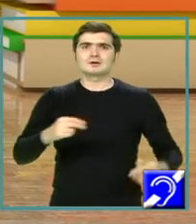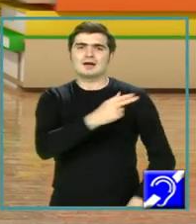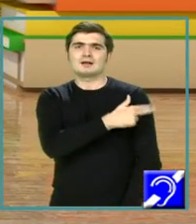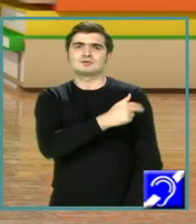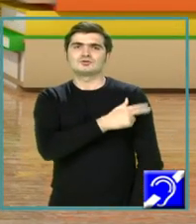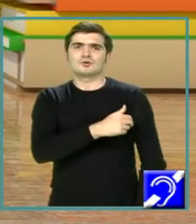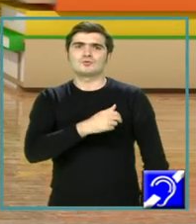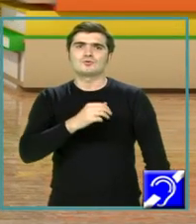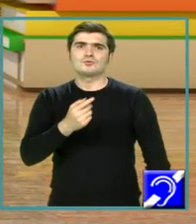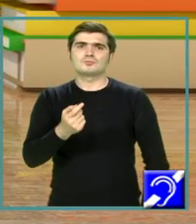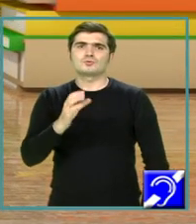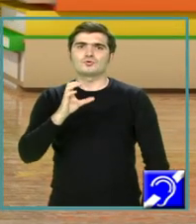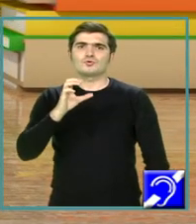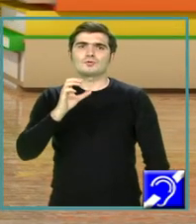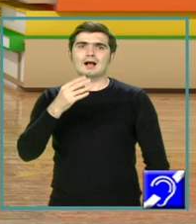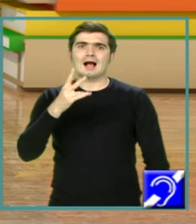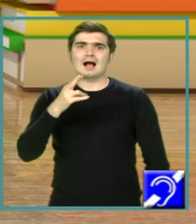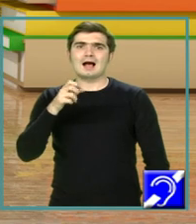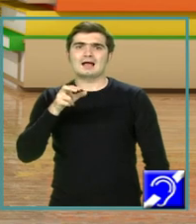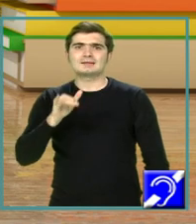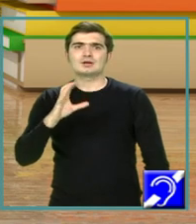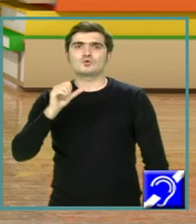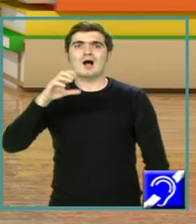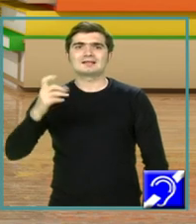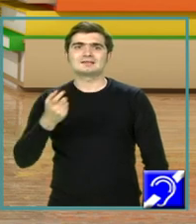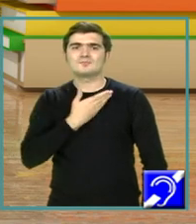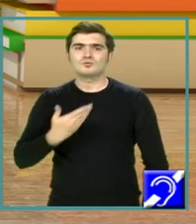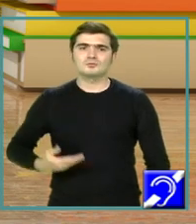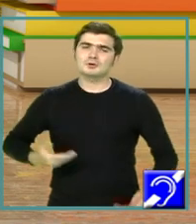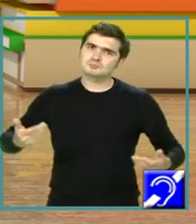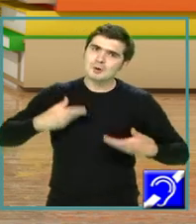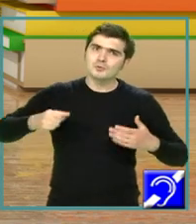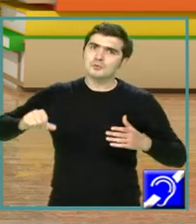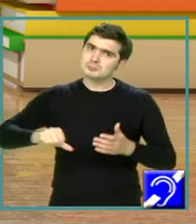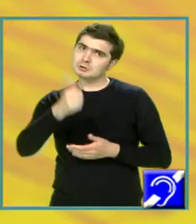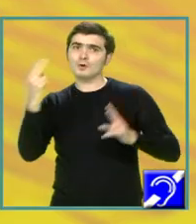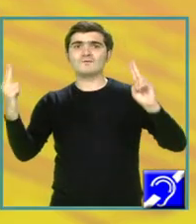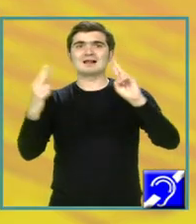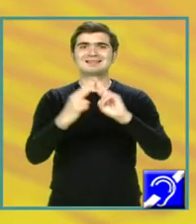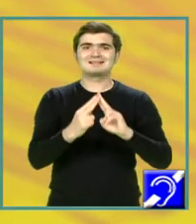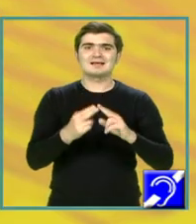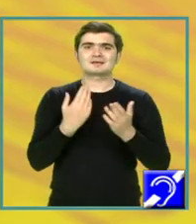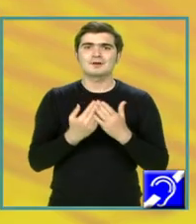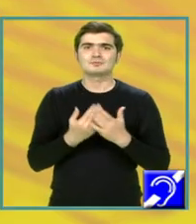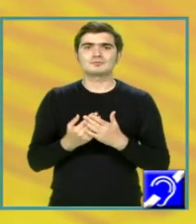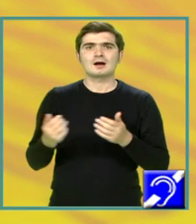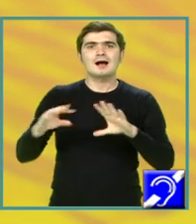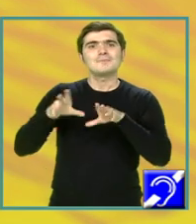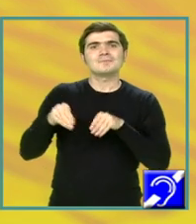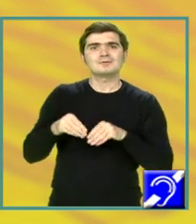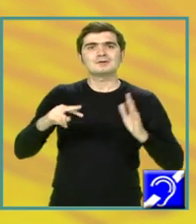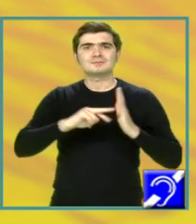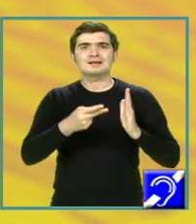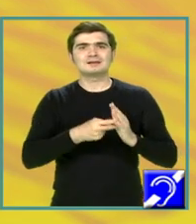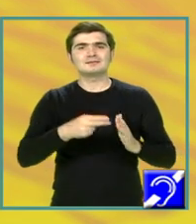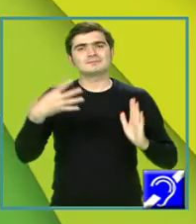Aeronautică Henry Coanda din București. Mă bucur să vă reîntâlnesc în acest context pentru a pregăti împreună testul de